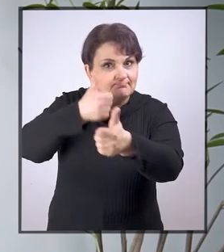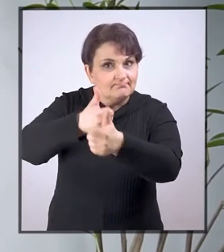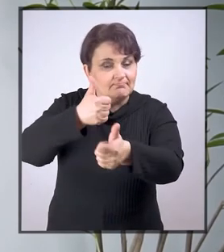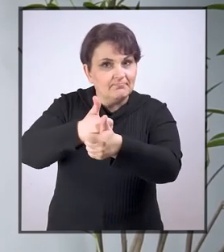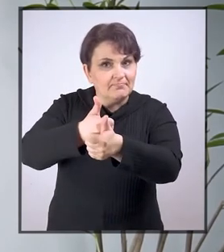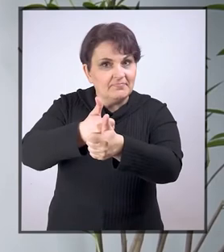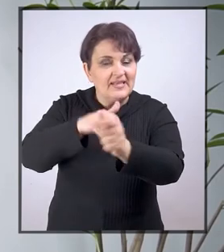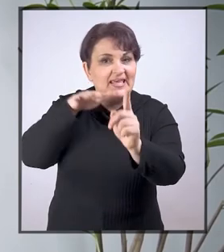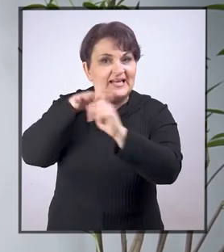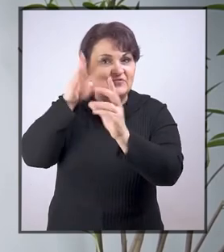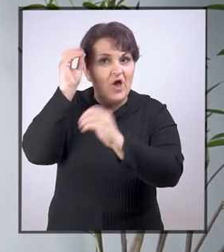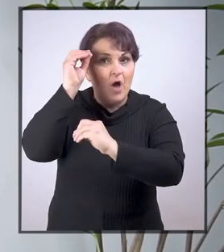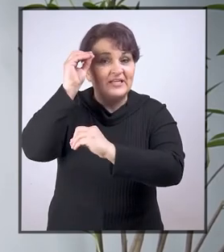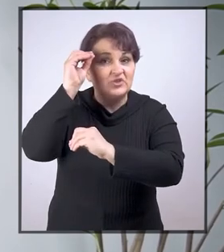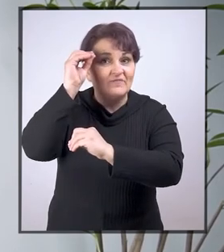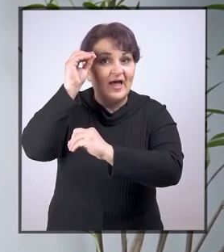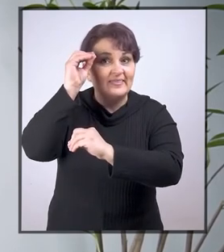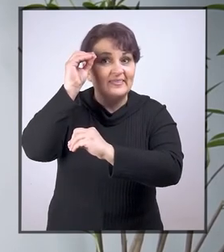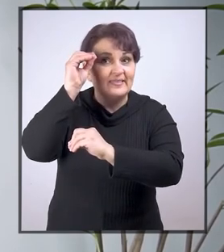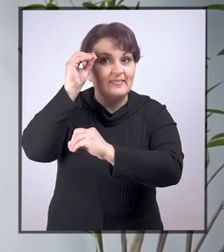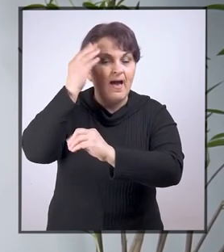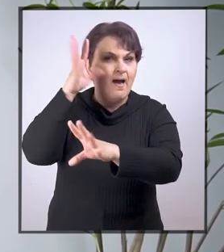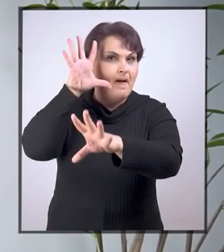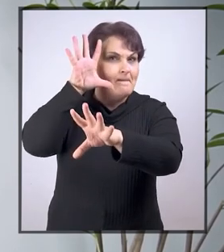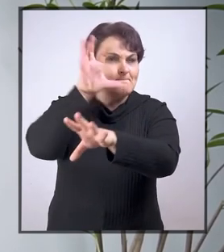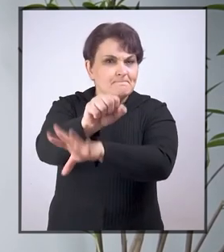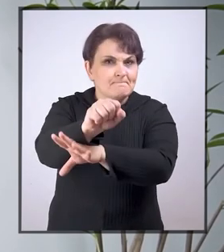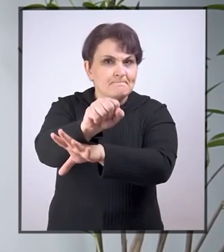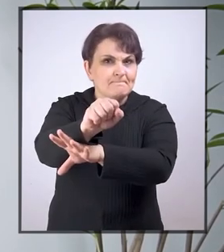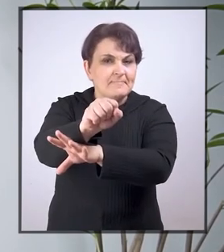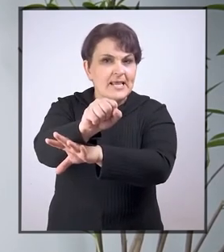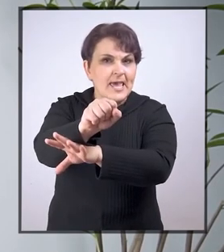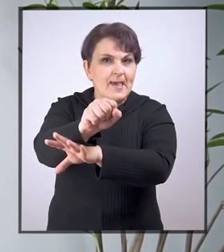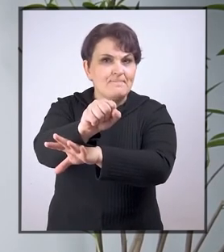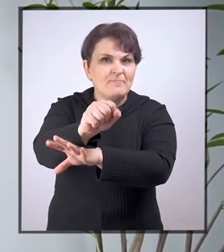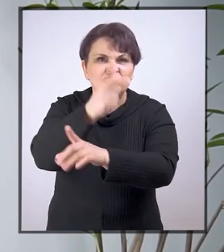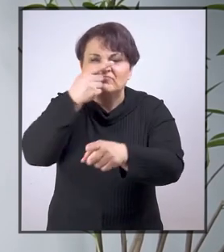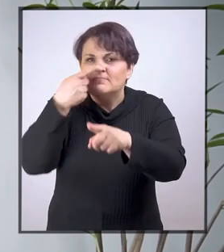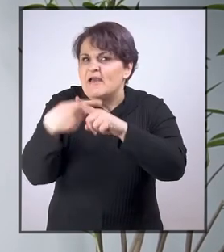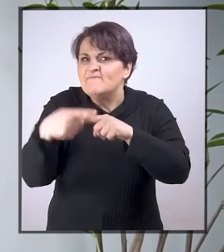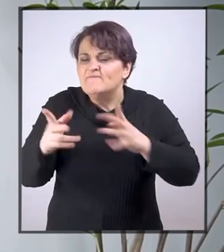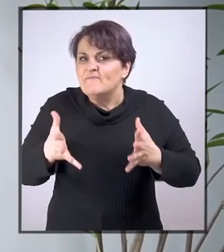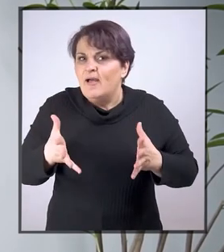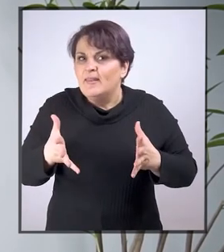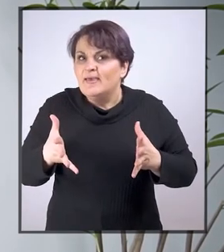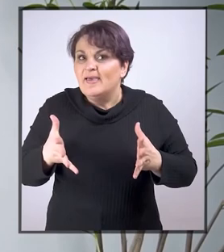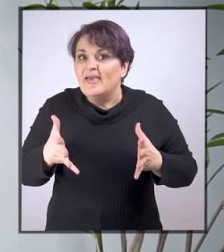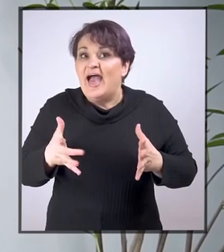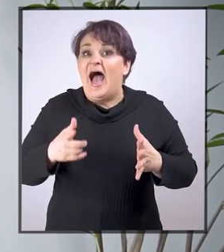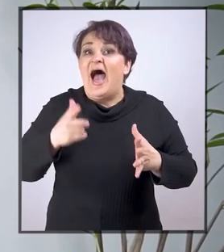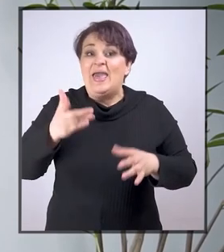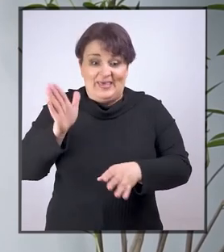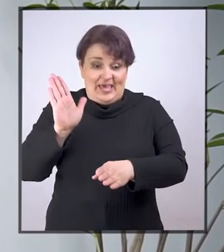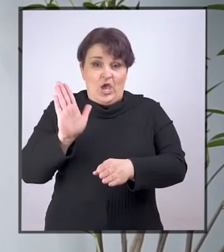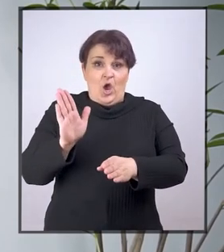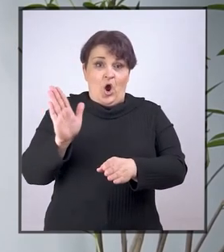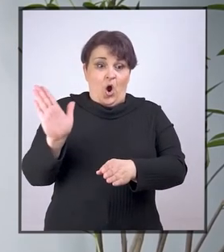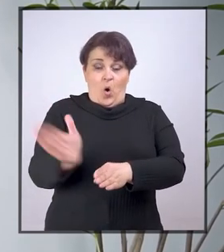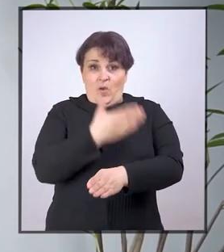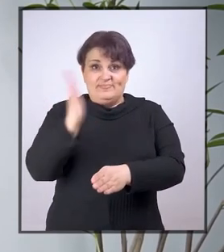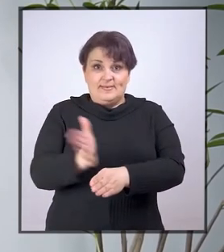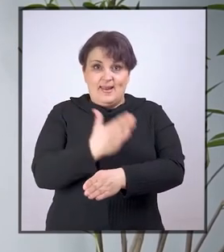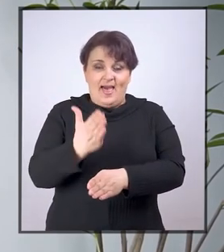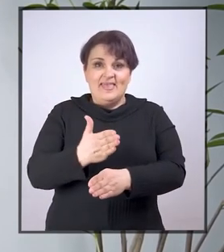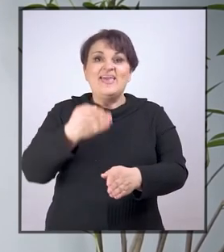način pratila inkluzivno obrazovanje, prepoznavala nedostatke